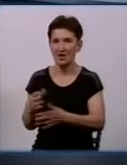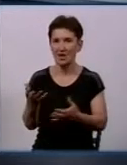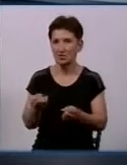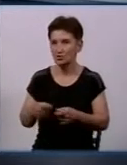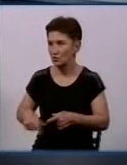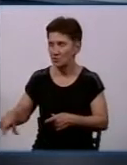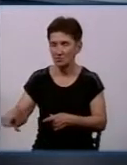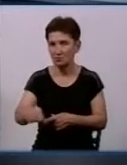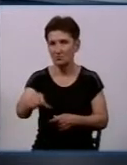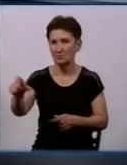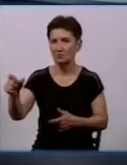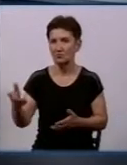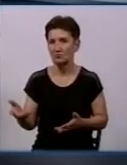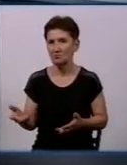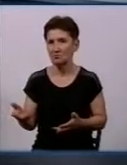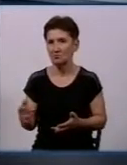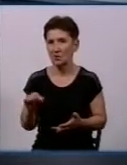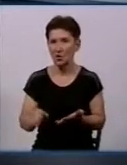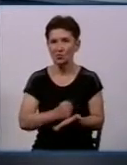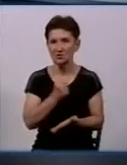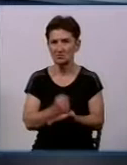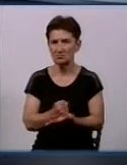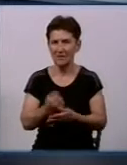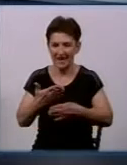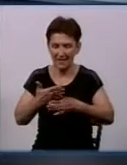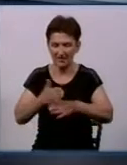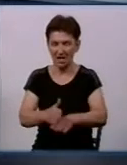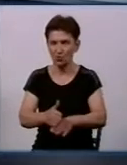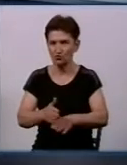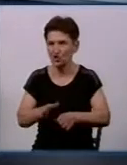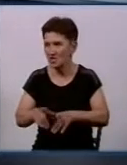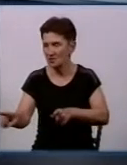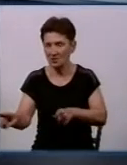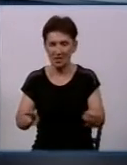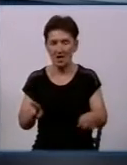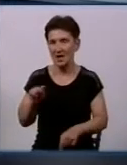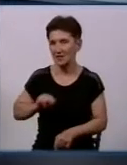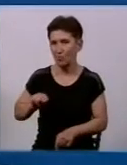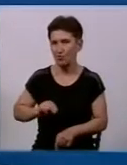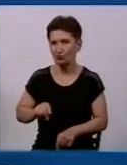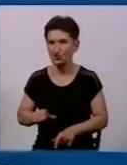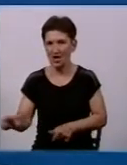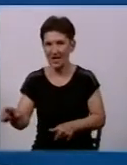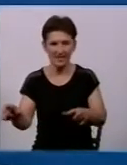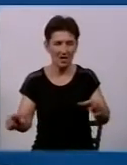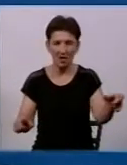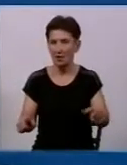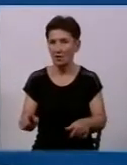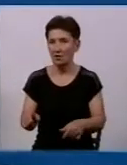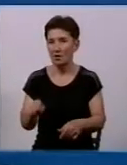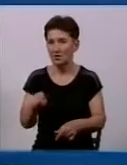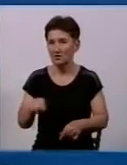магістральні лінії, встановити розгалудження, від них вже прокласти робочі лінії, забезпечити гасіння. Тобто це